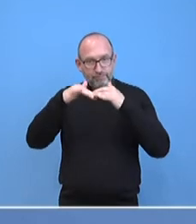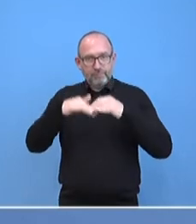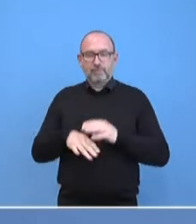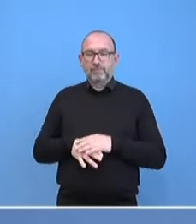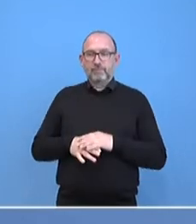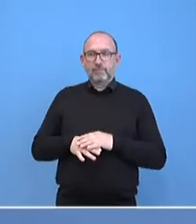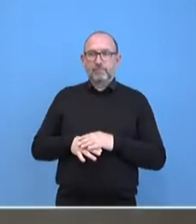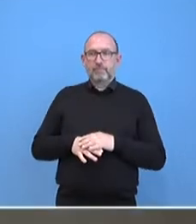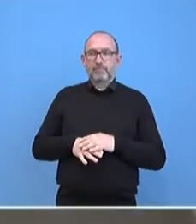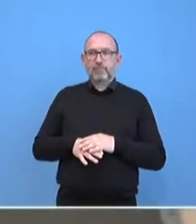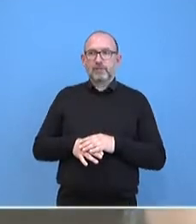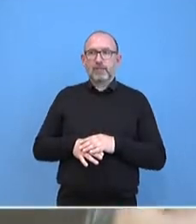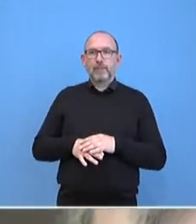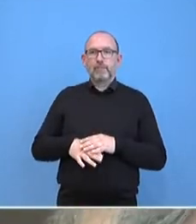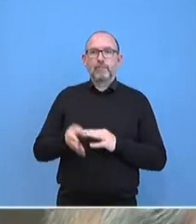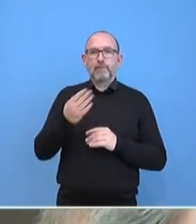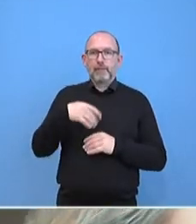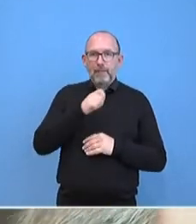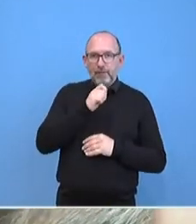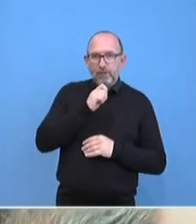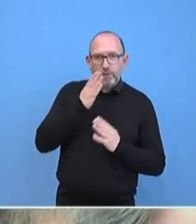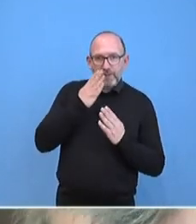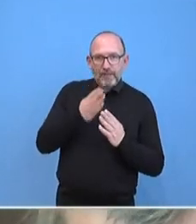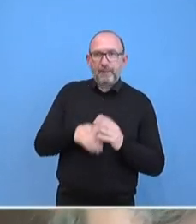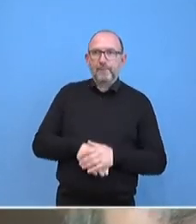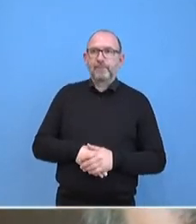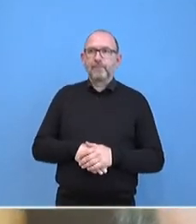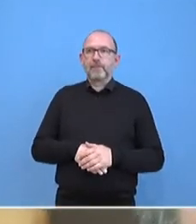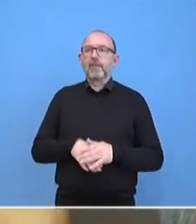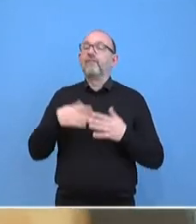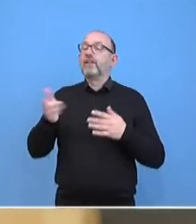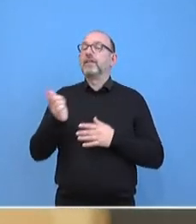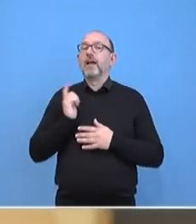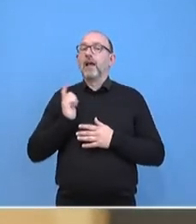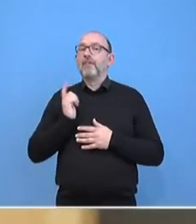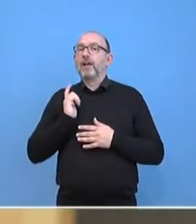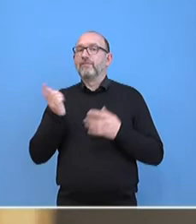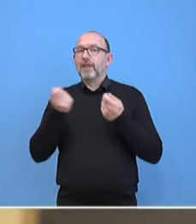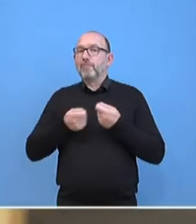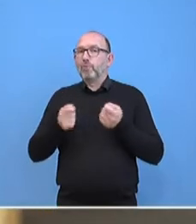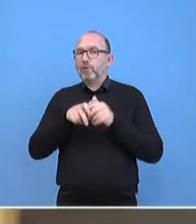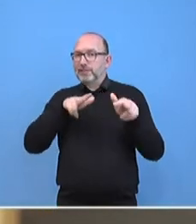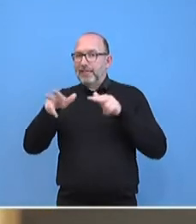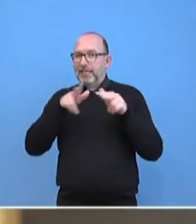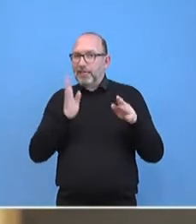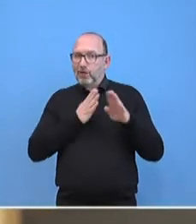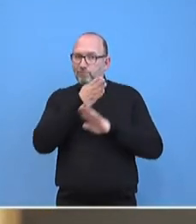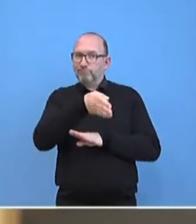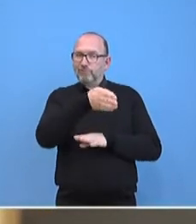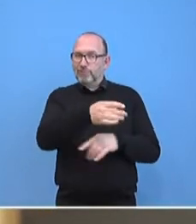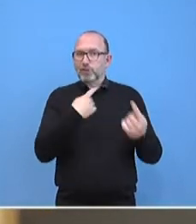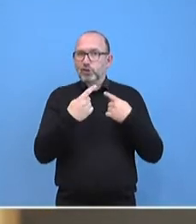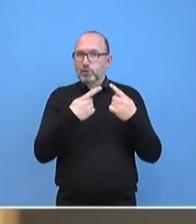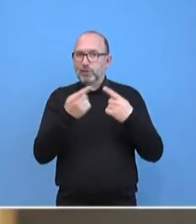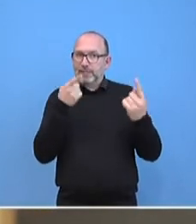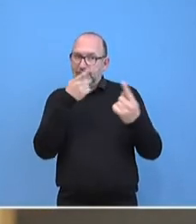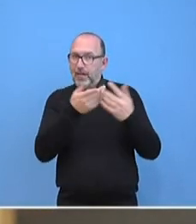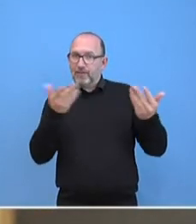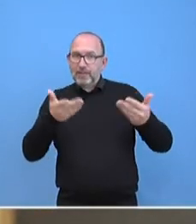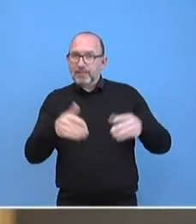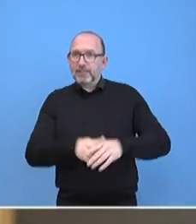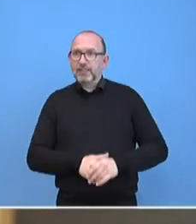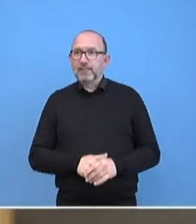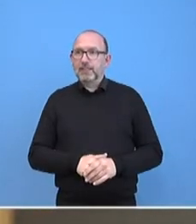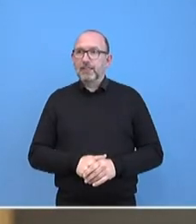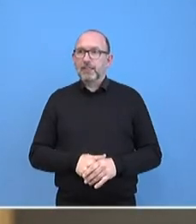Erwartungen geht die Bundesregierung in die Gespräche rein? Wer wird auch die